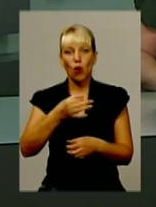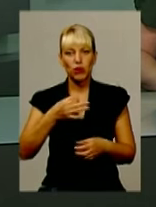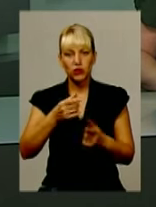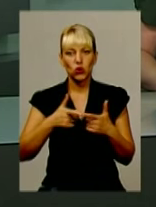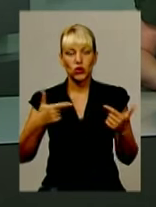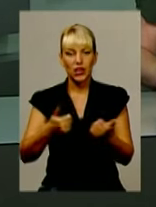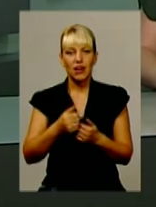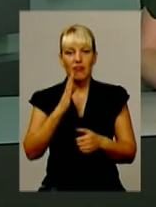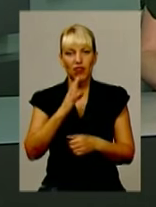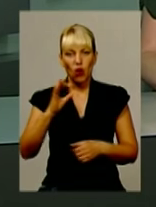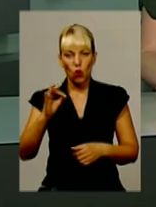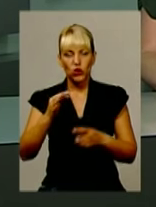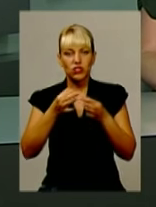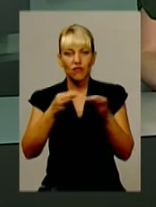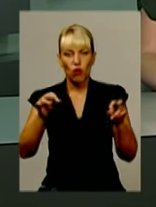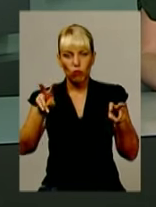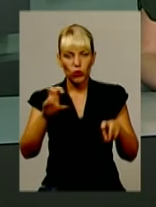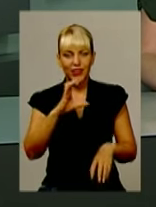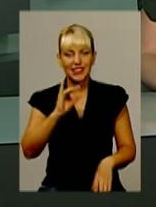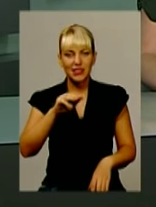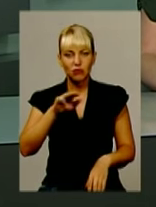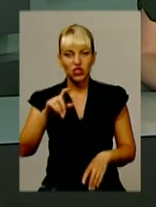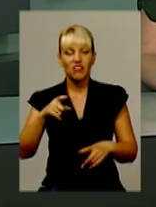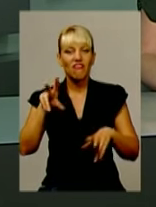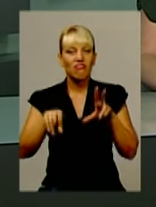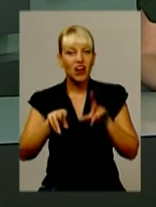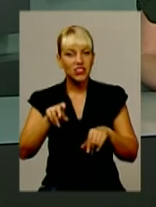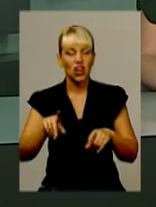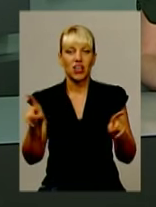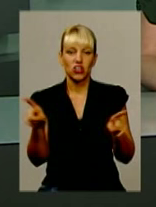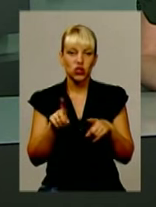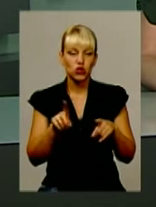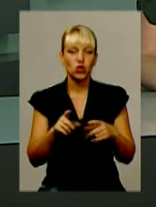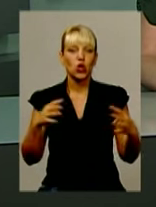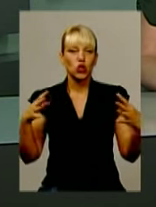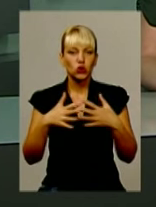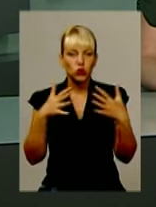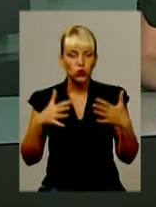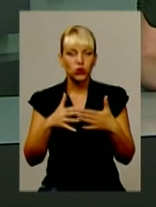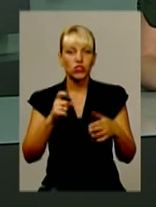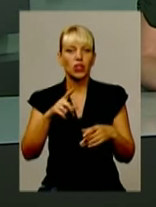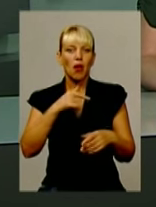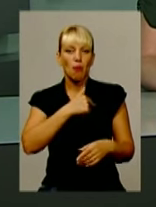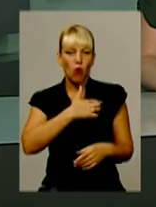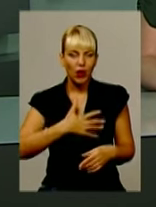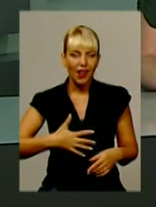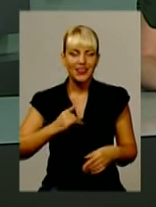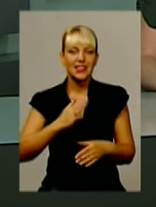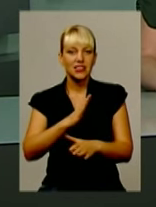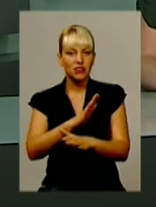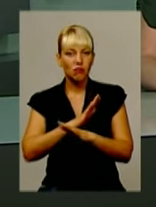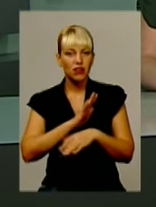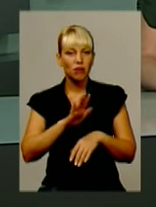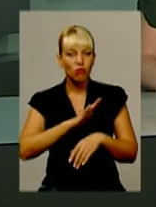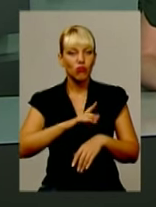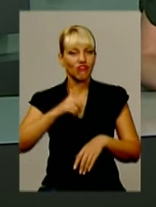Олександр Семчишин. Він вважає, що сутички, поранення і як наслідок смерті 31 серпня під стінами Верховної Ради були